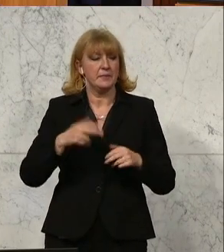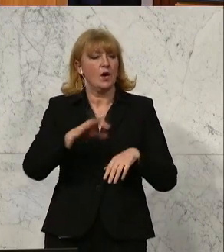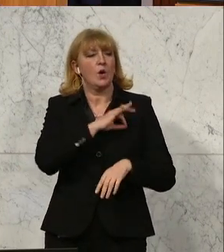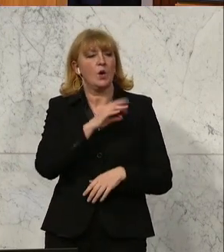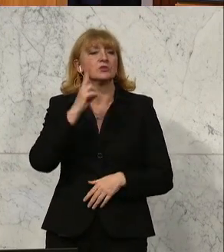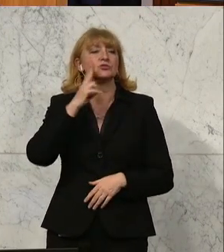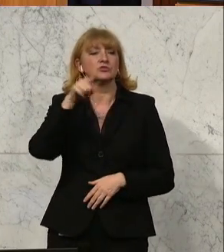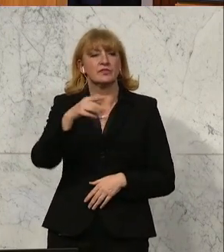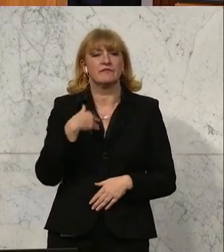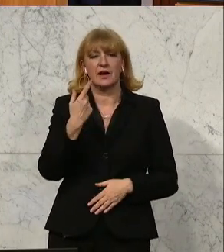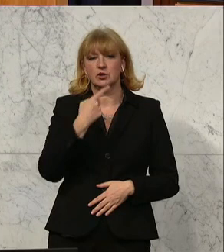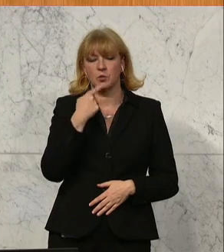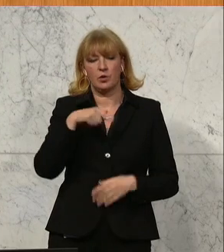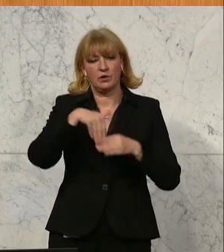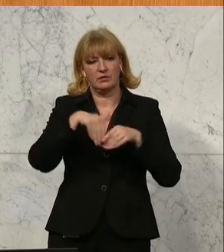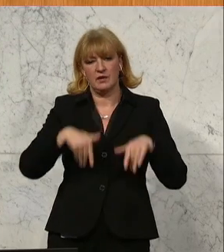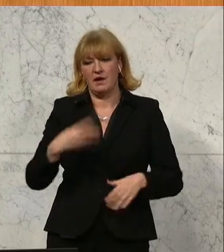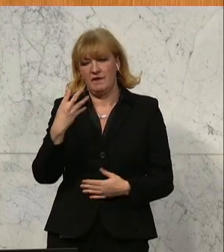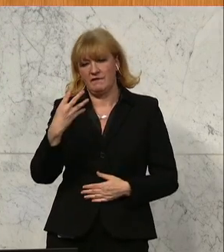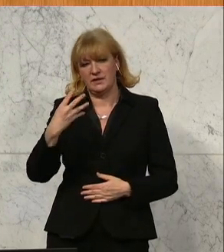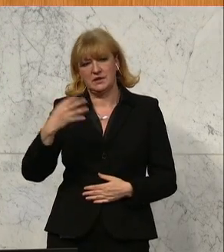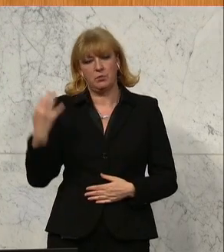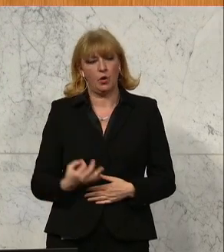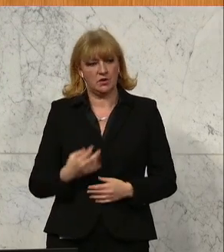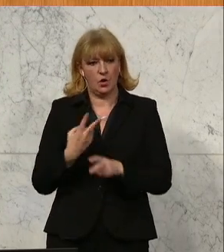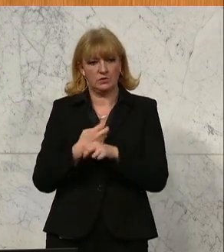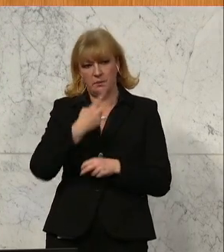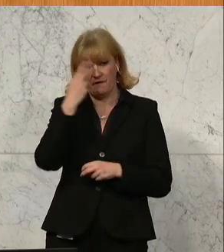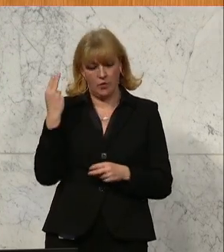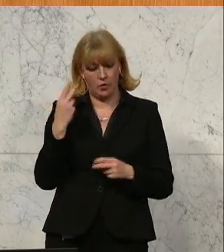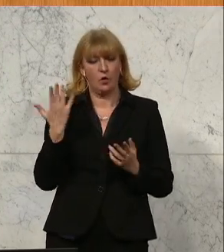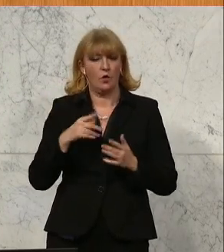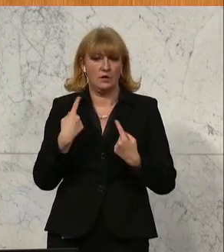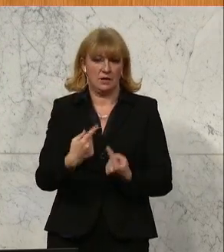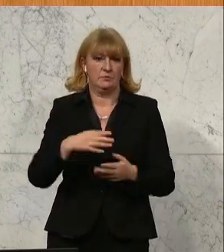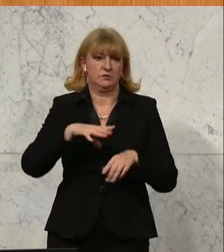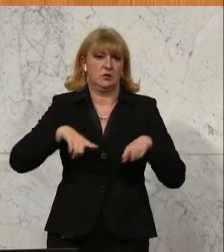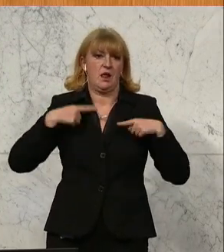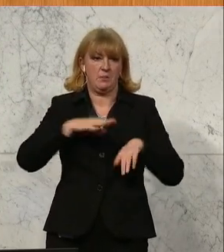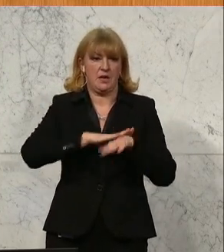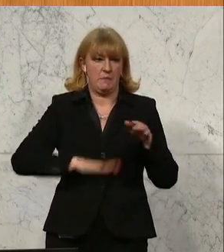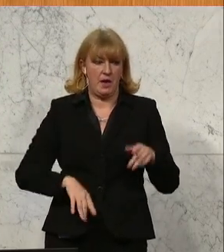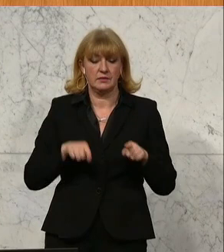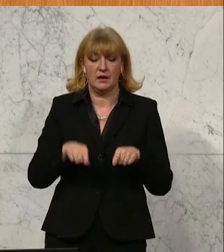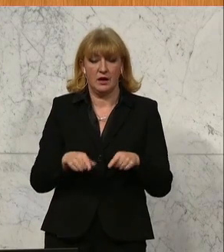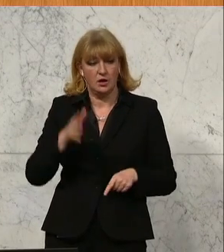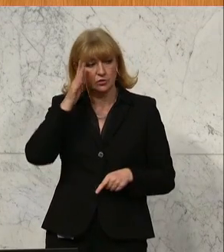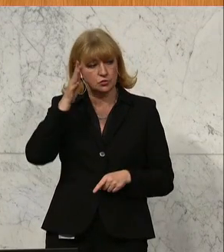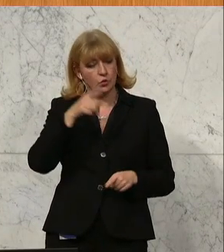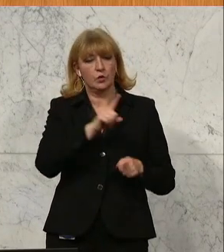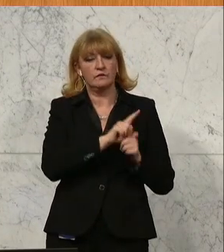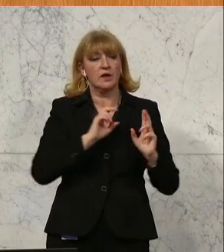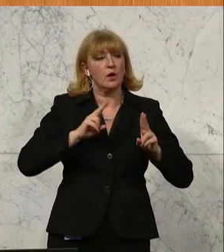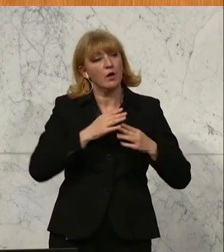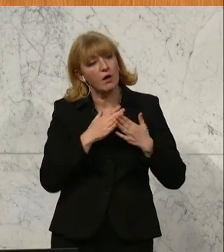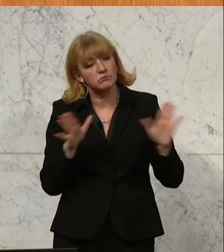hat gesagt, es handelt sich um 40 Prozent der österreichischen Bevölkerung, die in Gemeinden leben und in denen in Zukunft keine proaktive